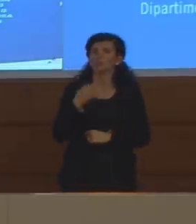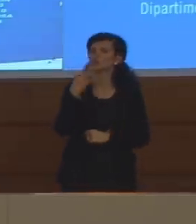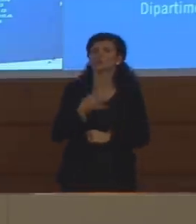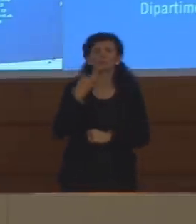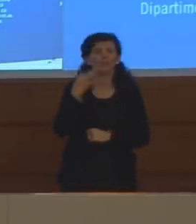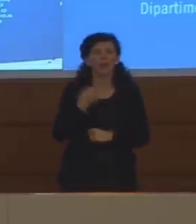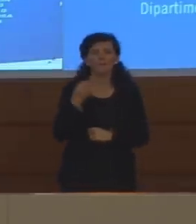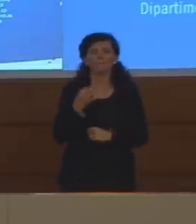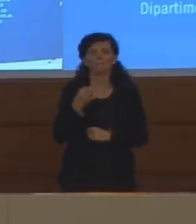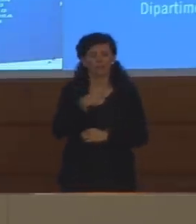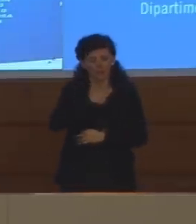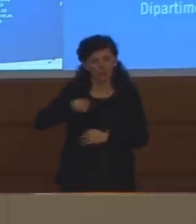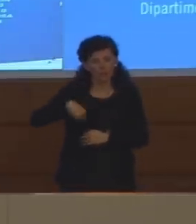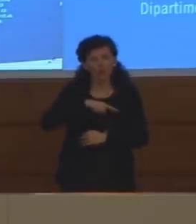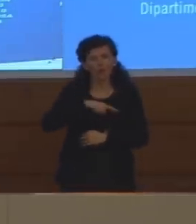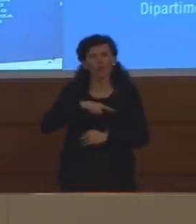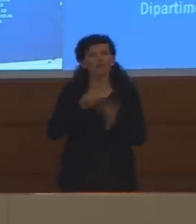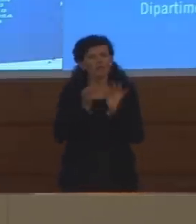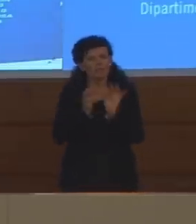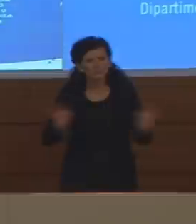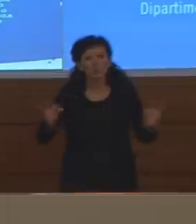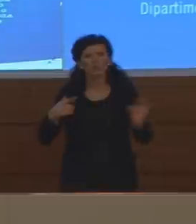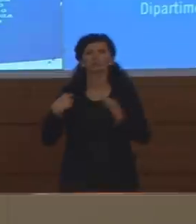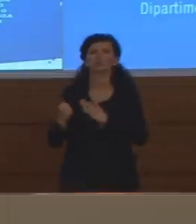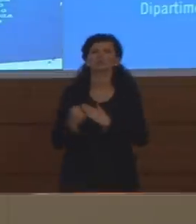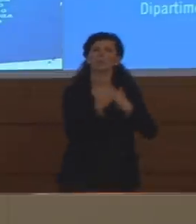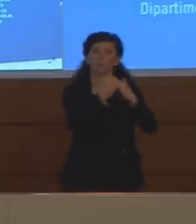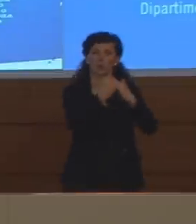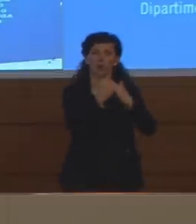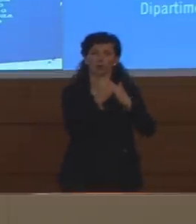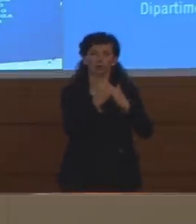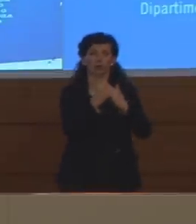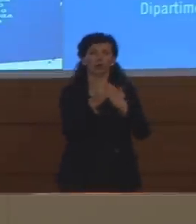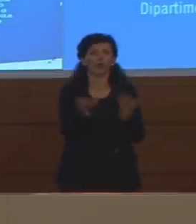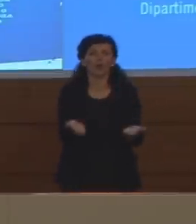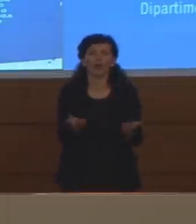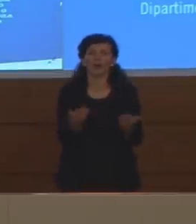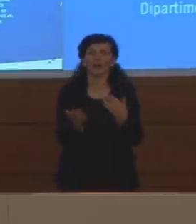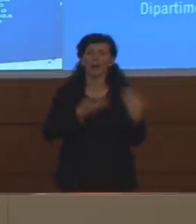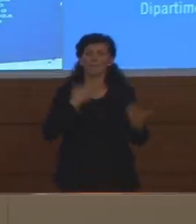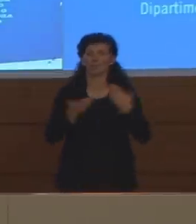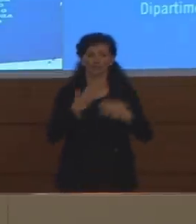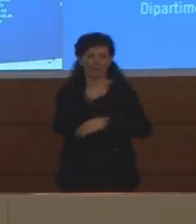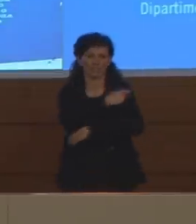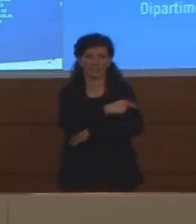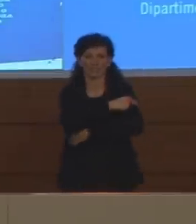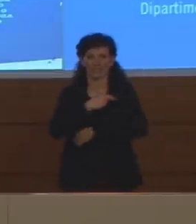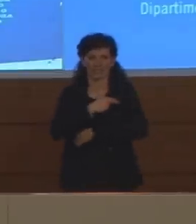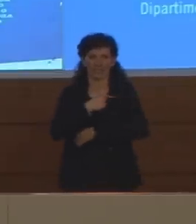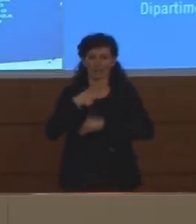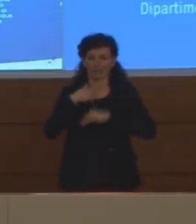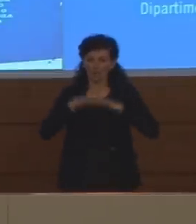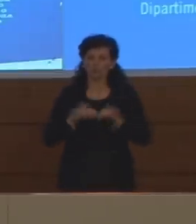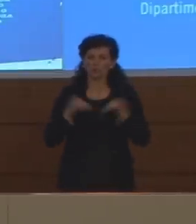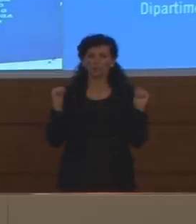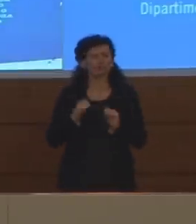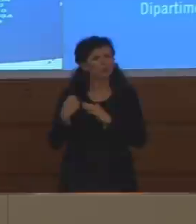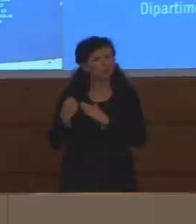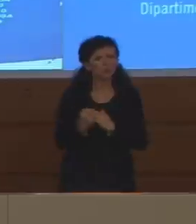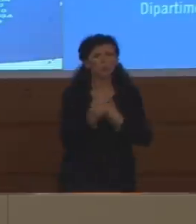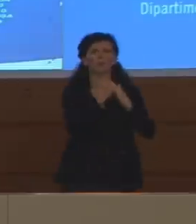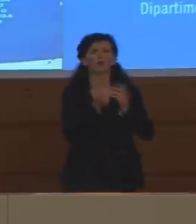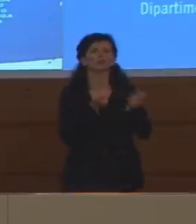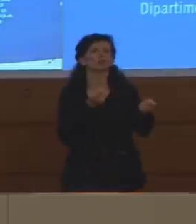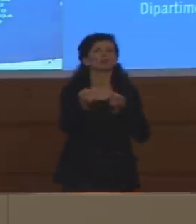siamo a supporto e questa è un'emergenza sanitaria, la protezione civile è a supporto della gestione sanitaria.